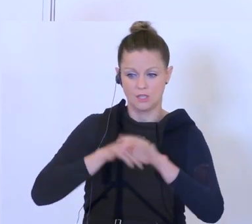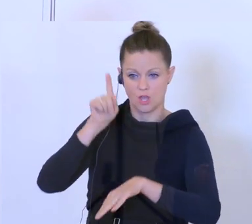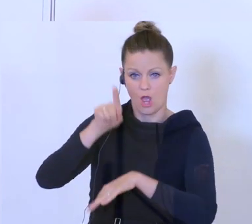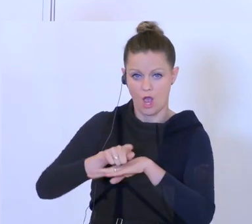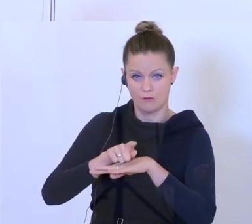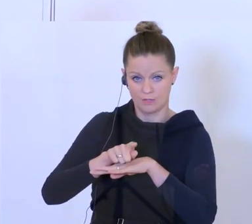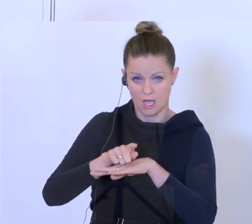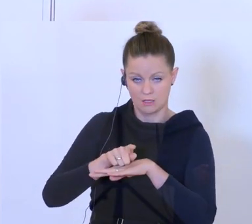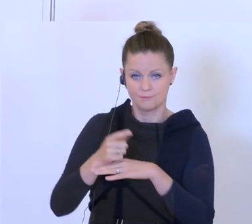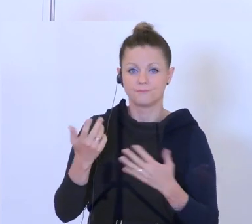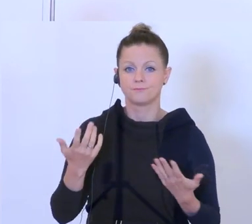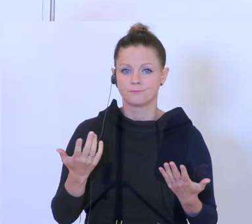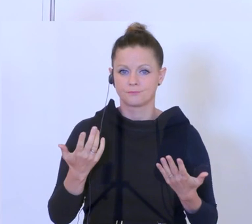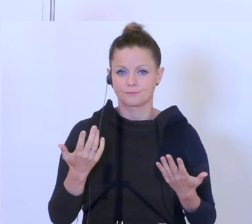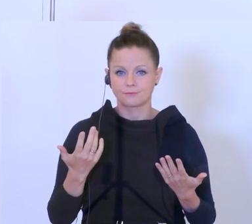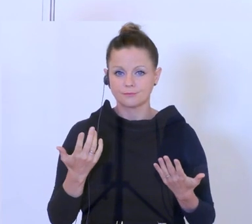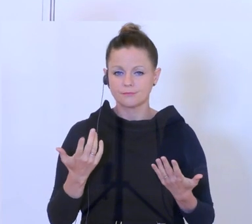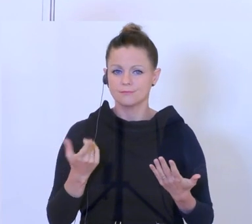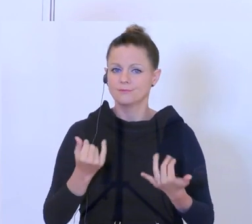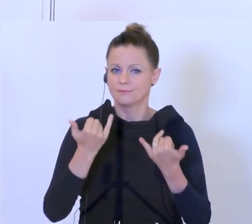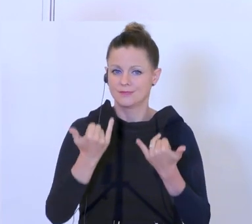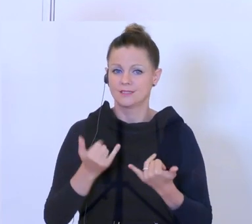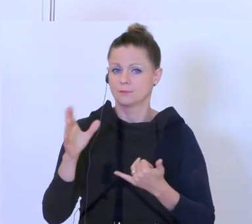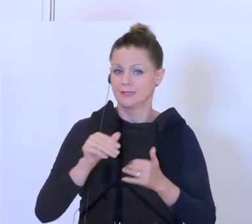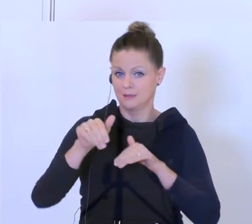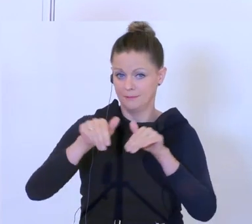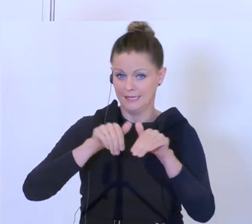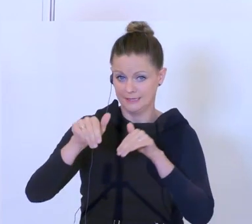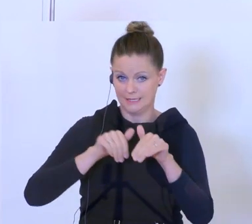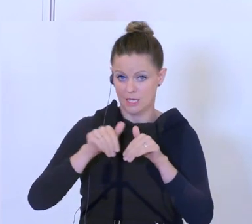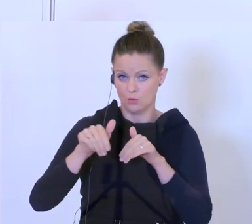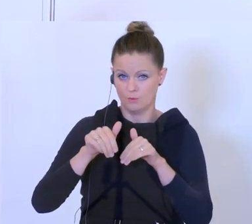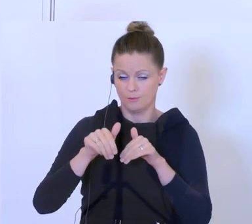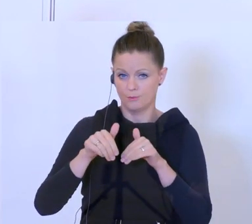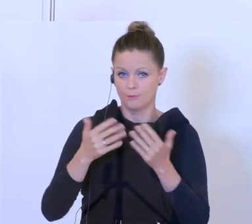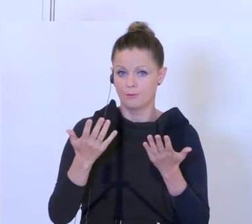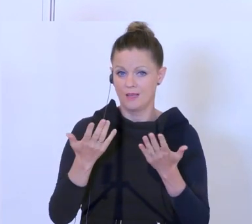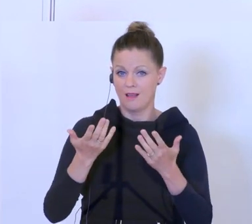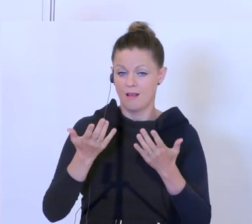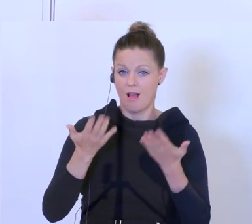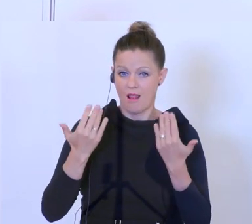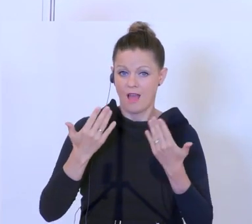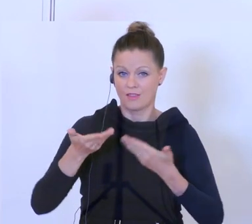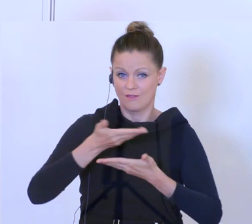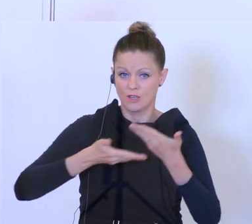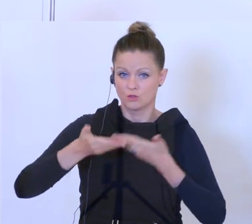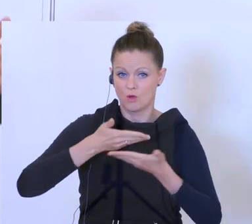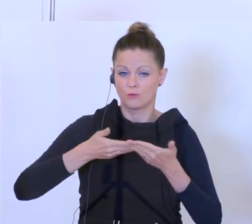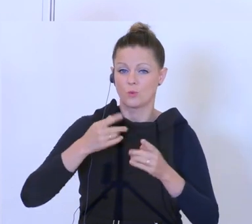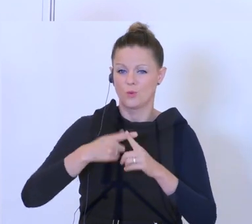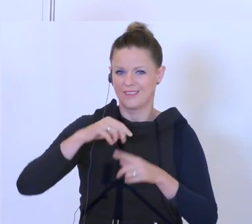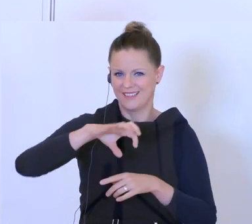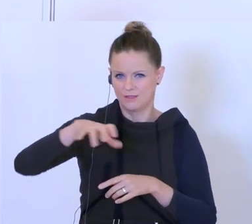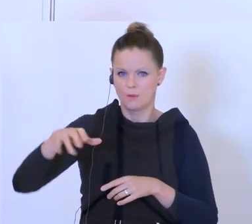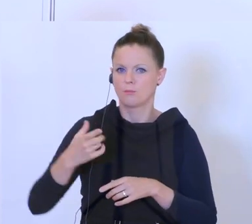jetzt mit dem Ministerium für Landwirtschaft und Regionen, also